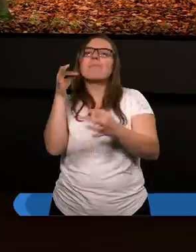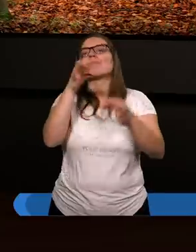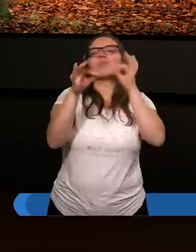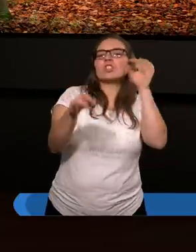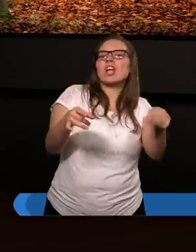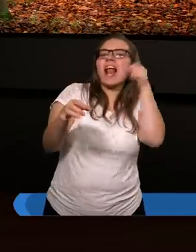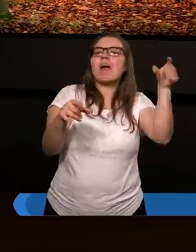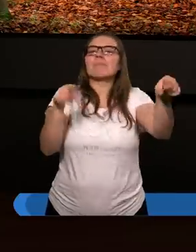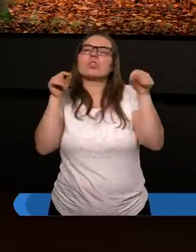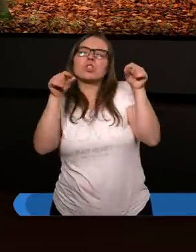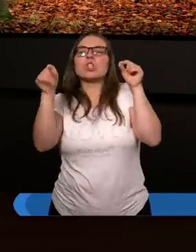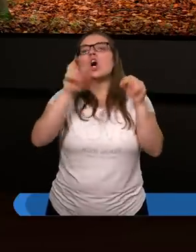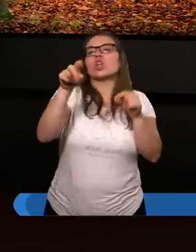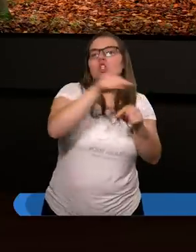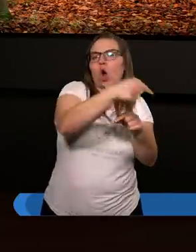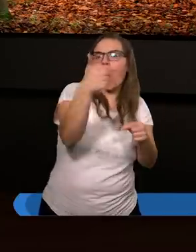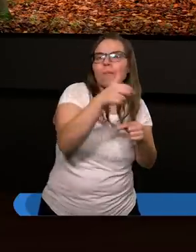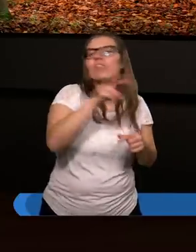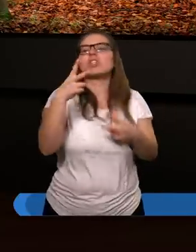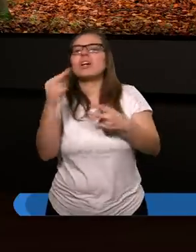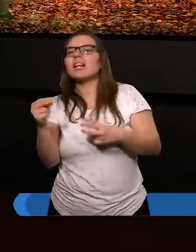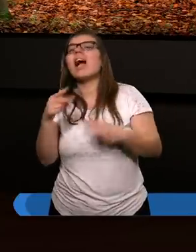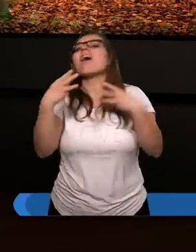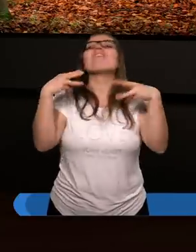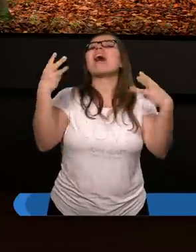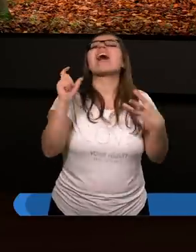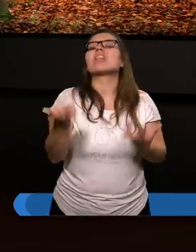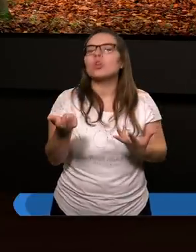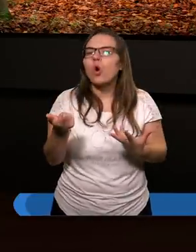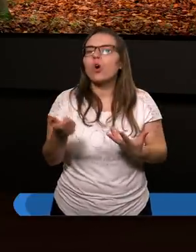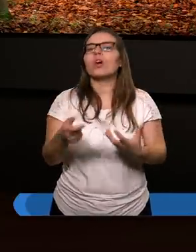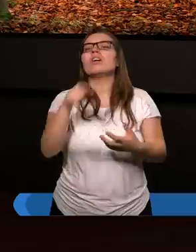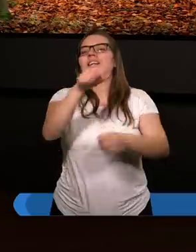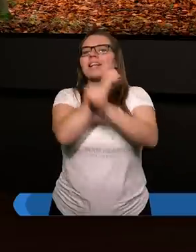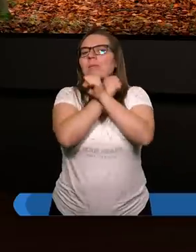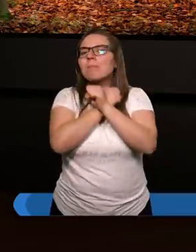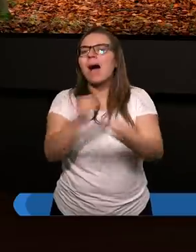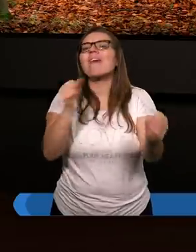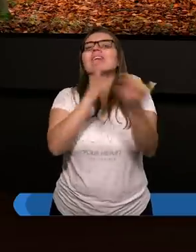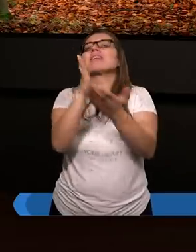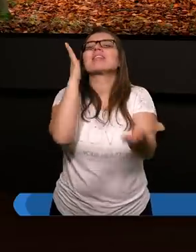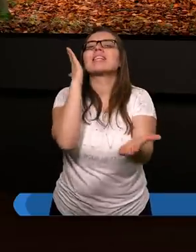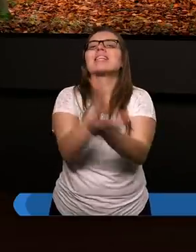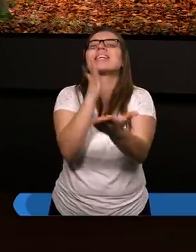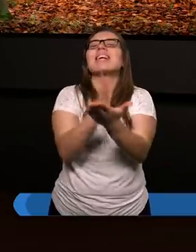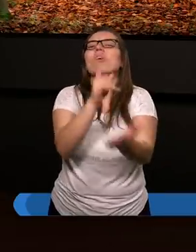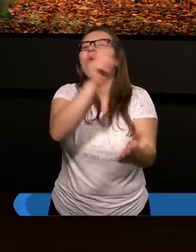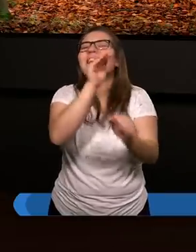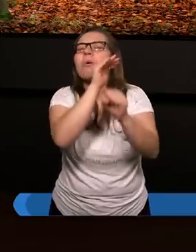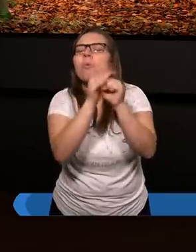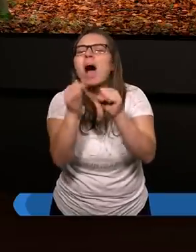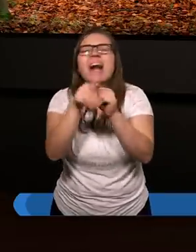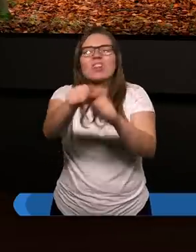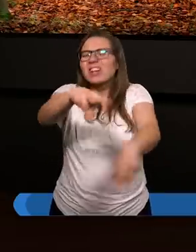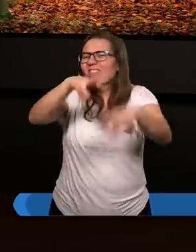czy jeszcze obowiązuje, czy nie. Generalnie chodzi o to, że zbawienie jest z łaski i